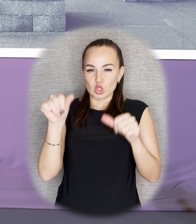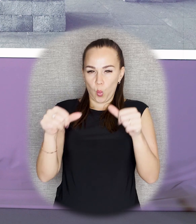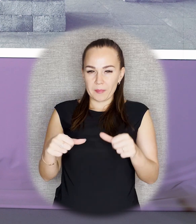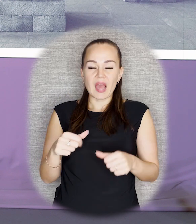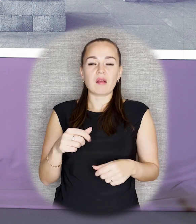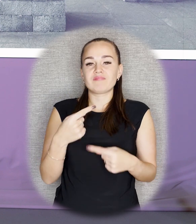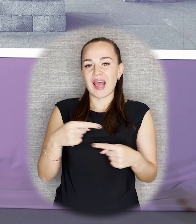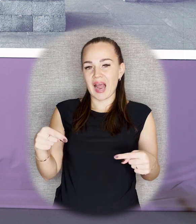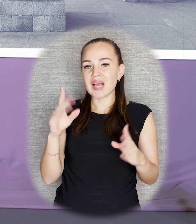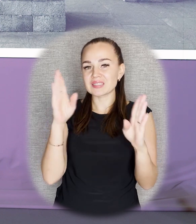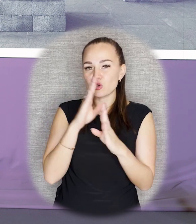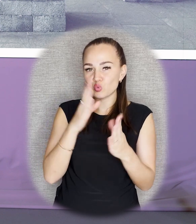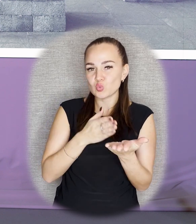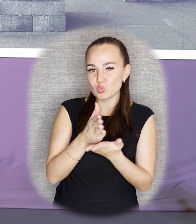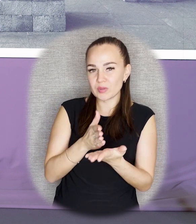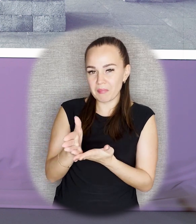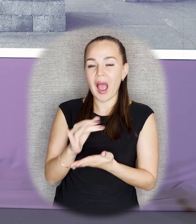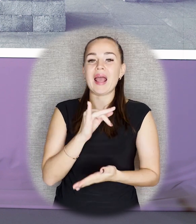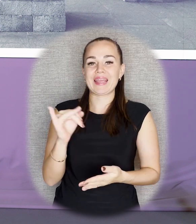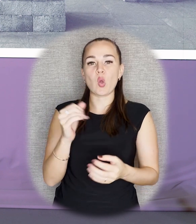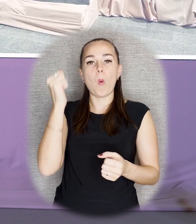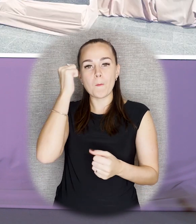судьба самих памятников тоже сложилась по-разному.